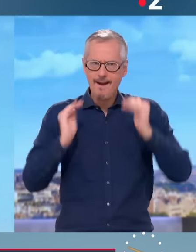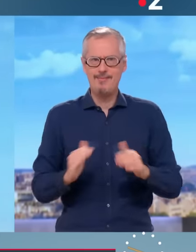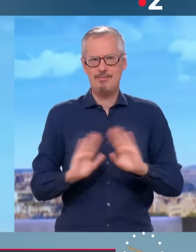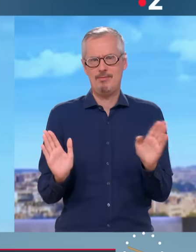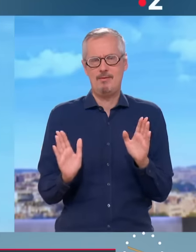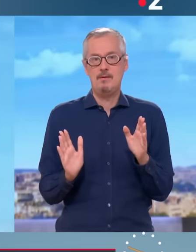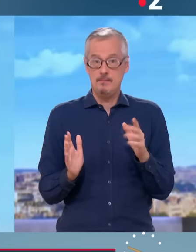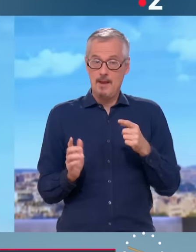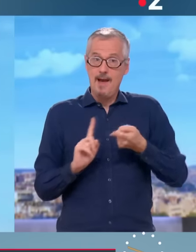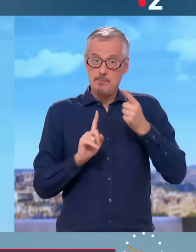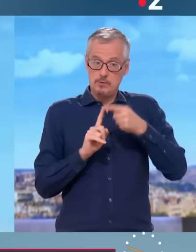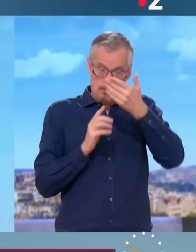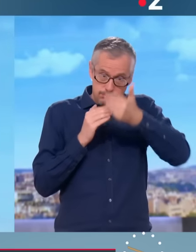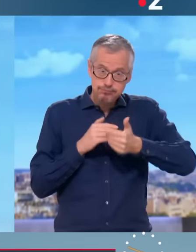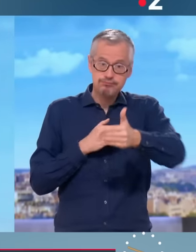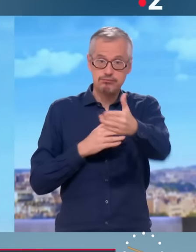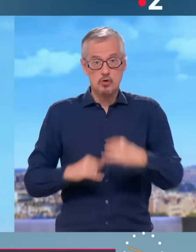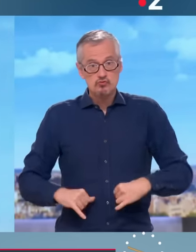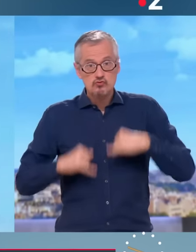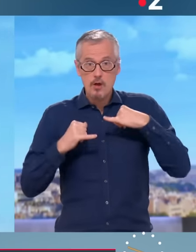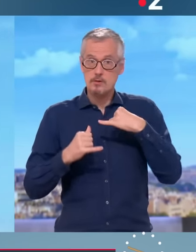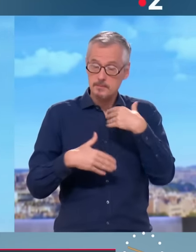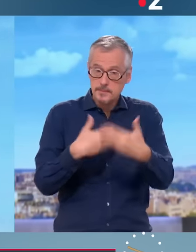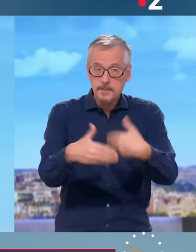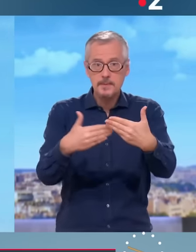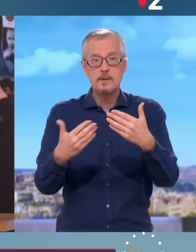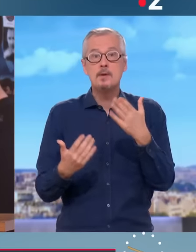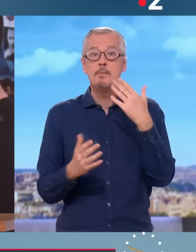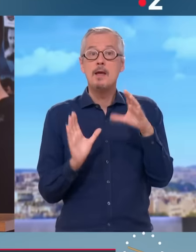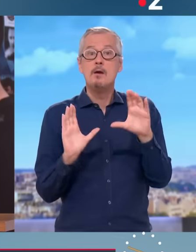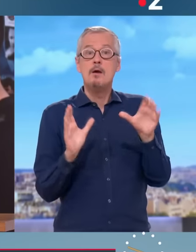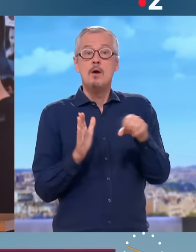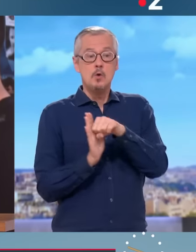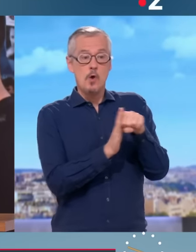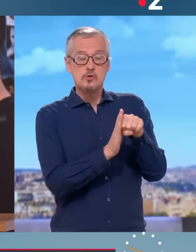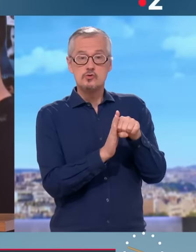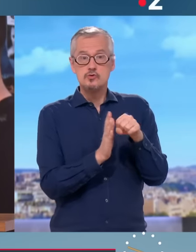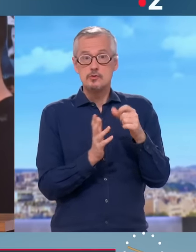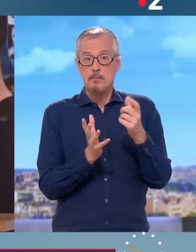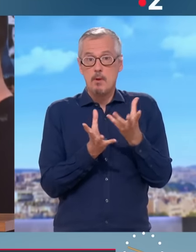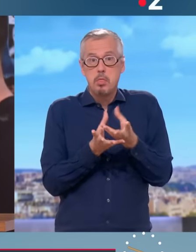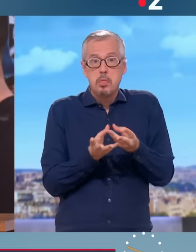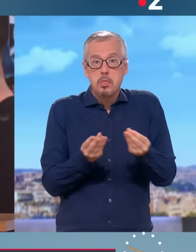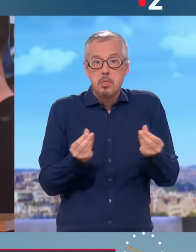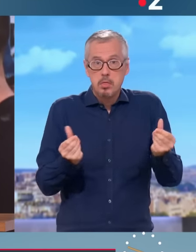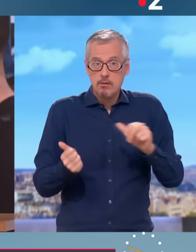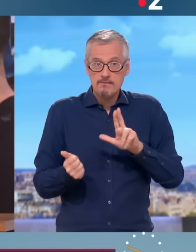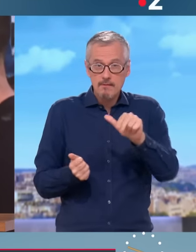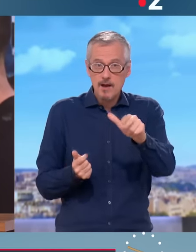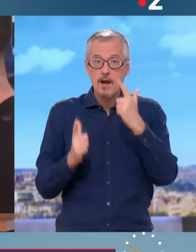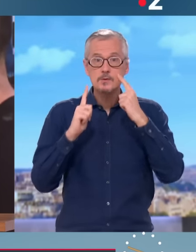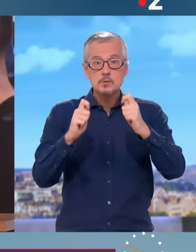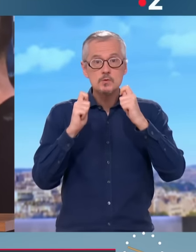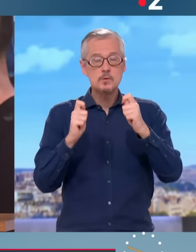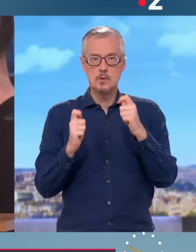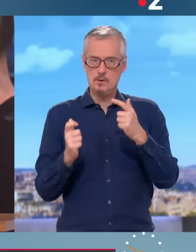Parce que si la gauche est divisée, la gauche disparaîtra, c'est tout. Donc si elle prend cette irresponsabilité-là, eh bien je considère que nous